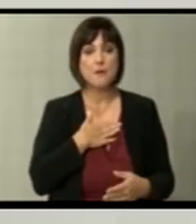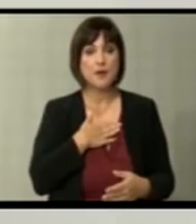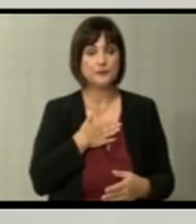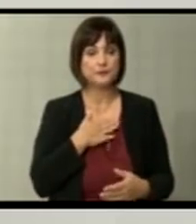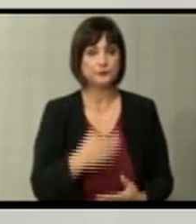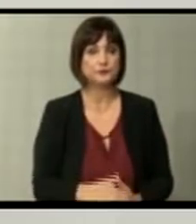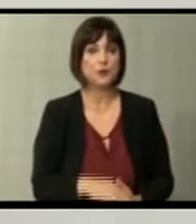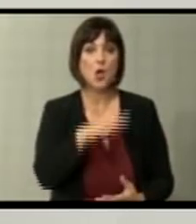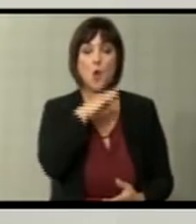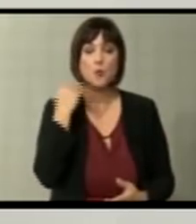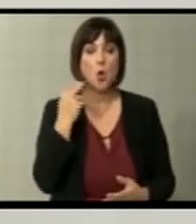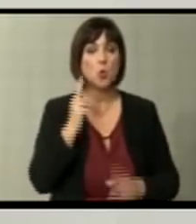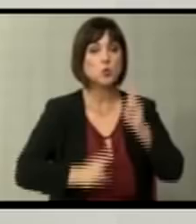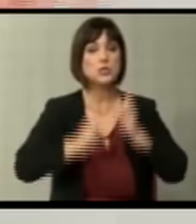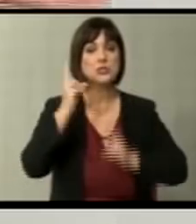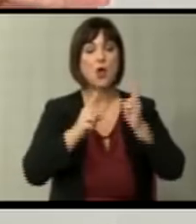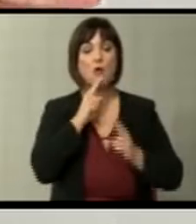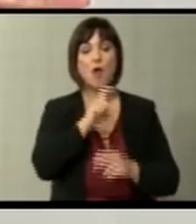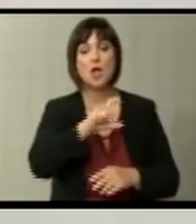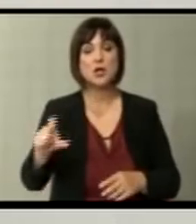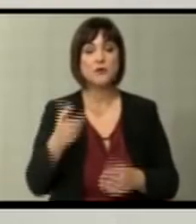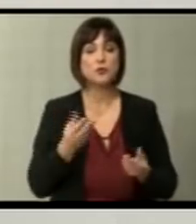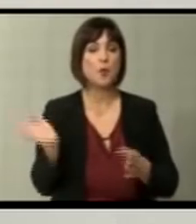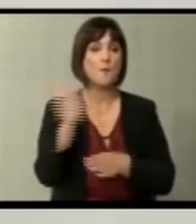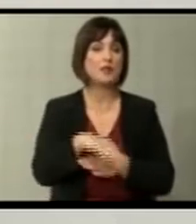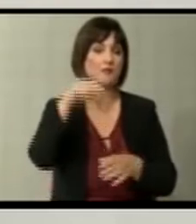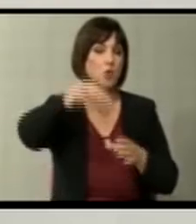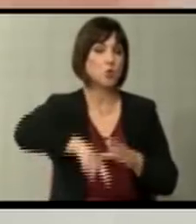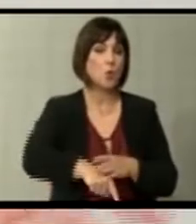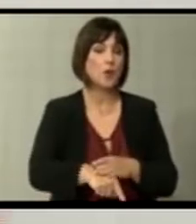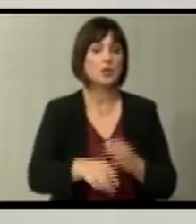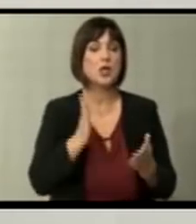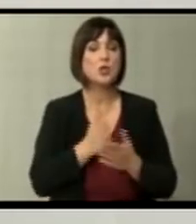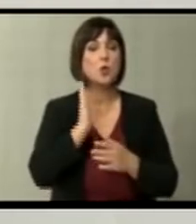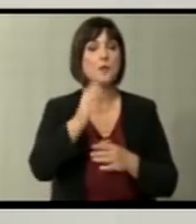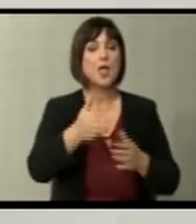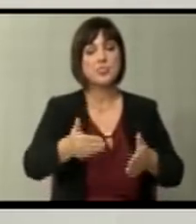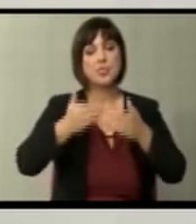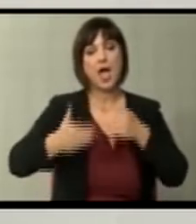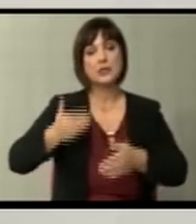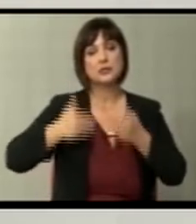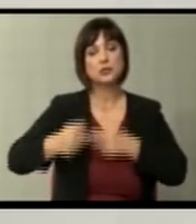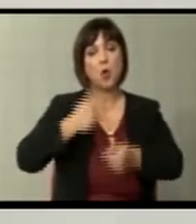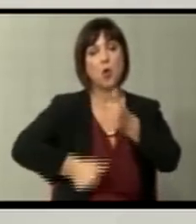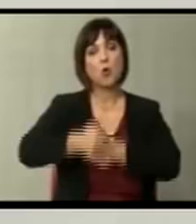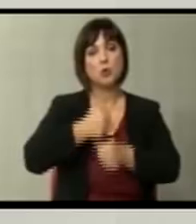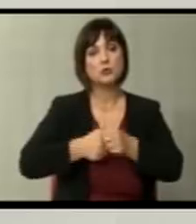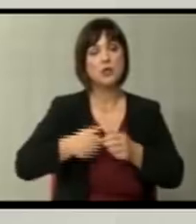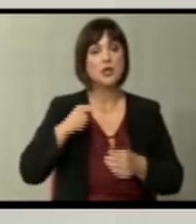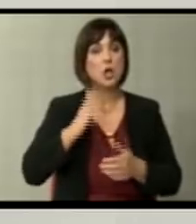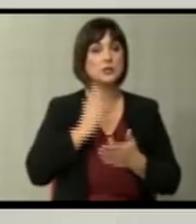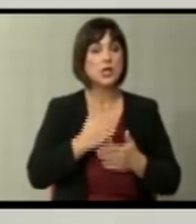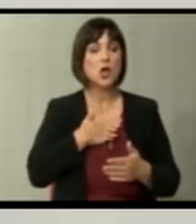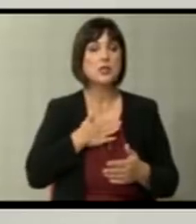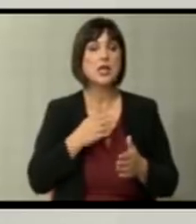много дискусија кој е крив за што паднат во дупката, и вероятно, ќе одиме назад со години и години, но умодно секој од нас